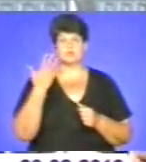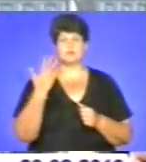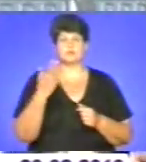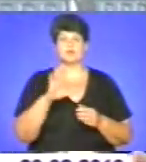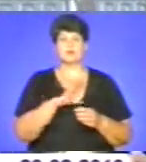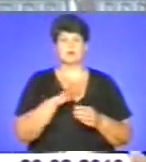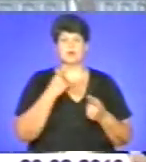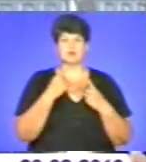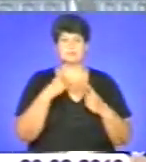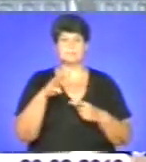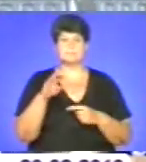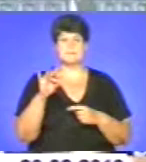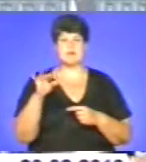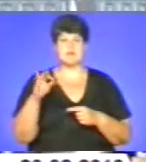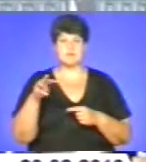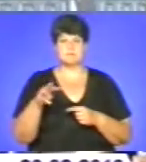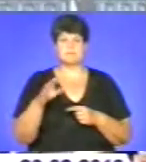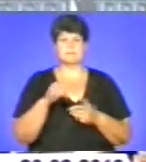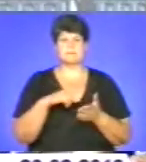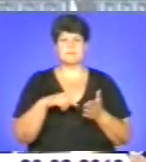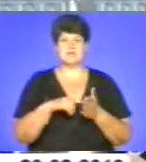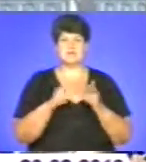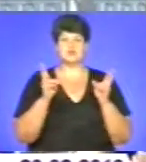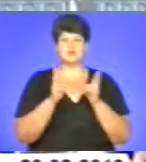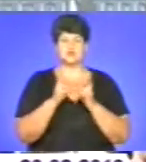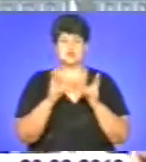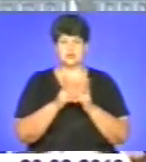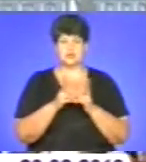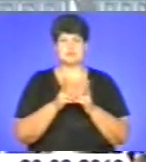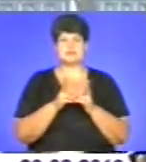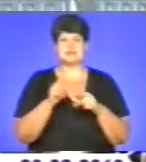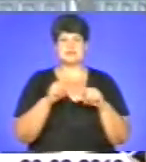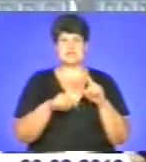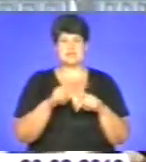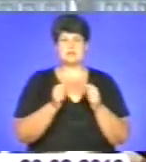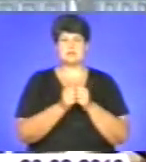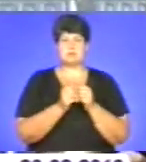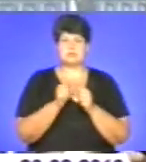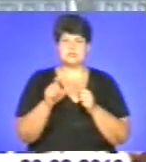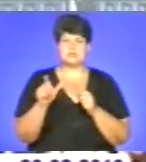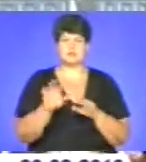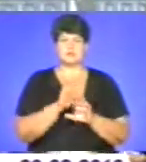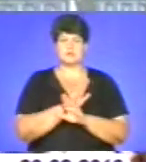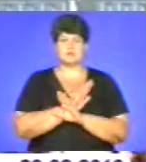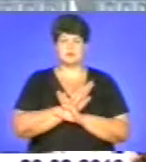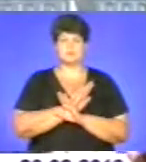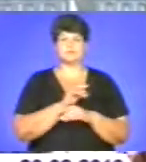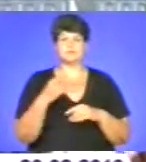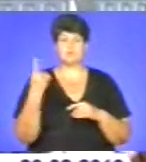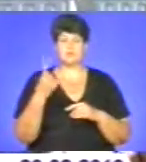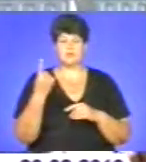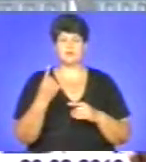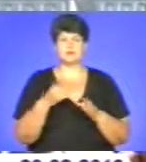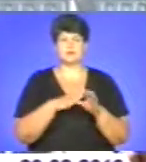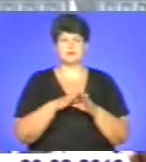розмова з мером міста і з мерією міста. Зустрінуться, звичайно, з рідними, близькими, загиблими. Він повністю бере на